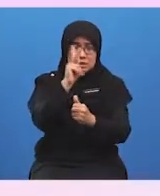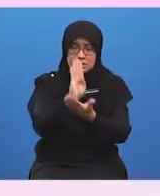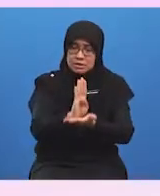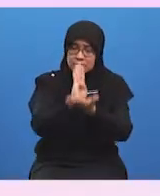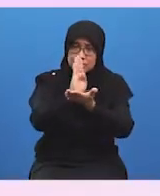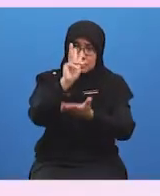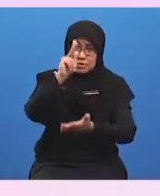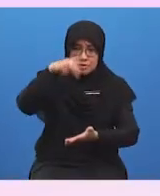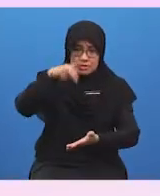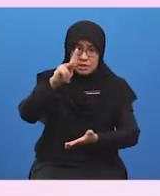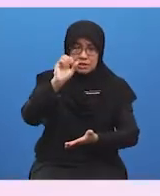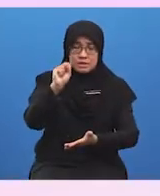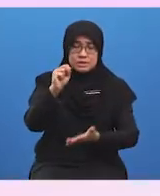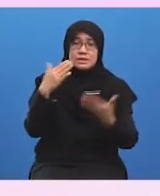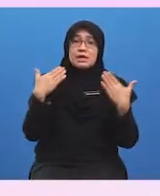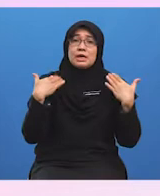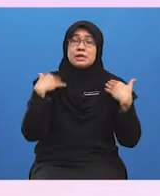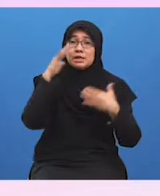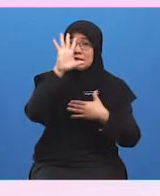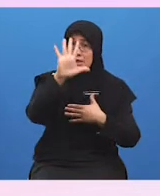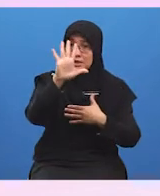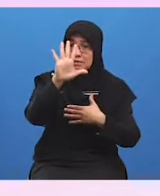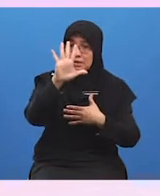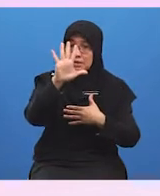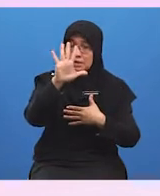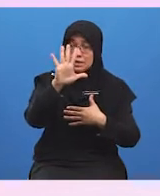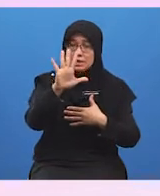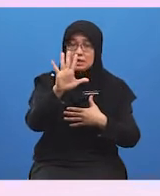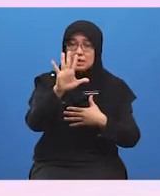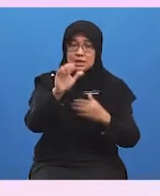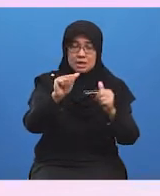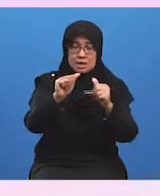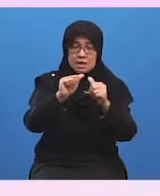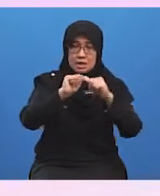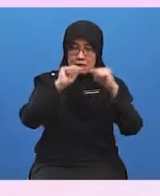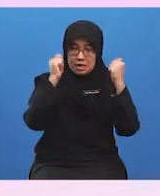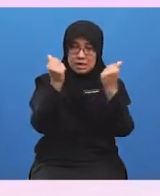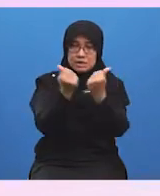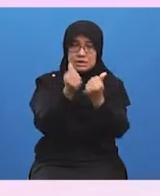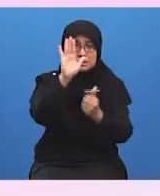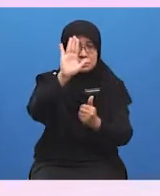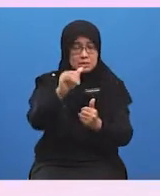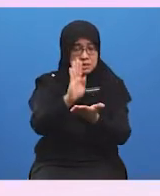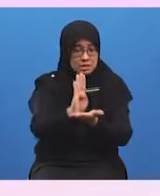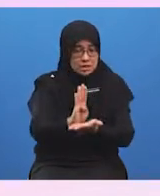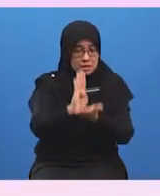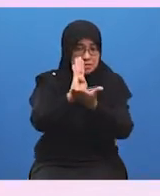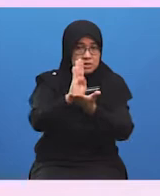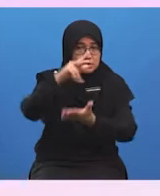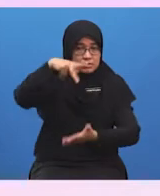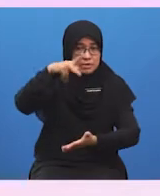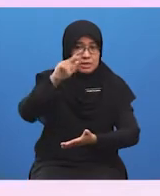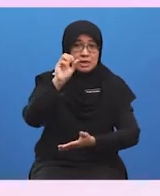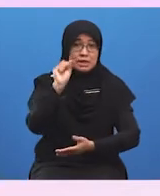Terdapat 5 agensi-agensi kerajaan yang memainkan peranan penting dalam membantu kemajuan PKS.